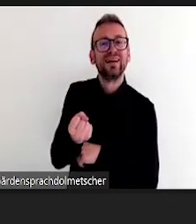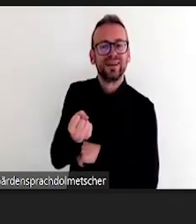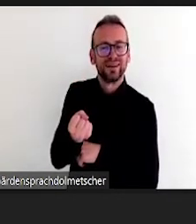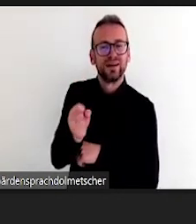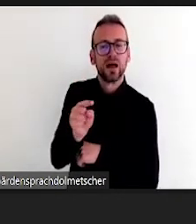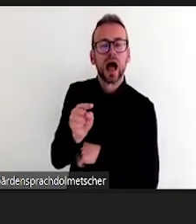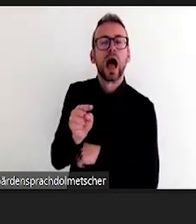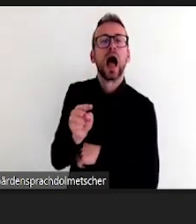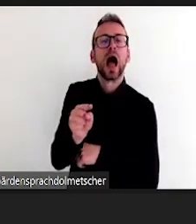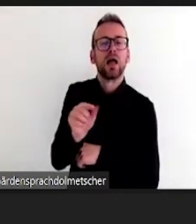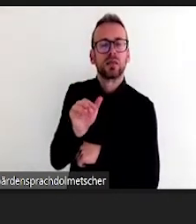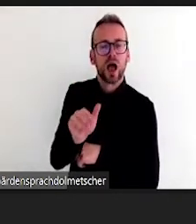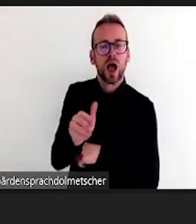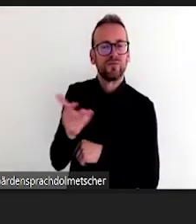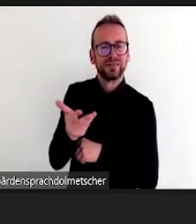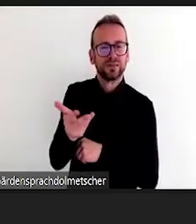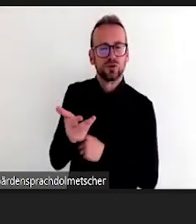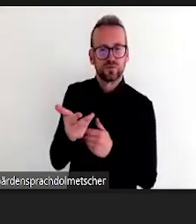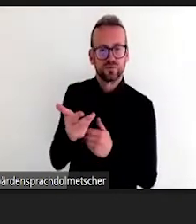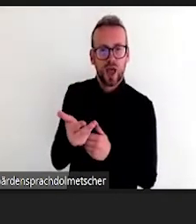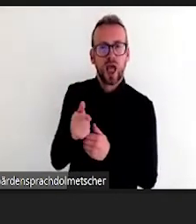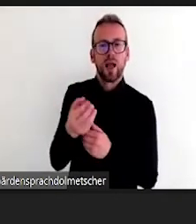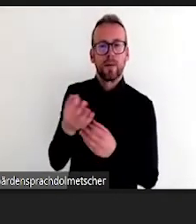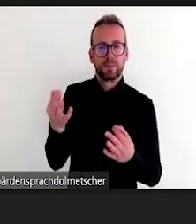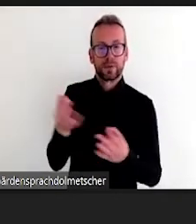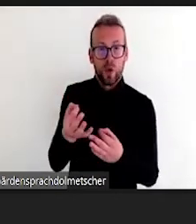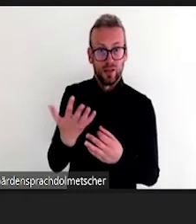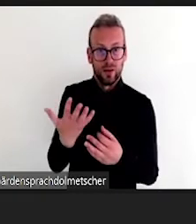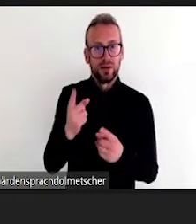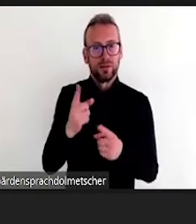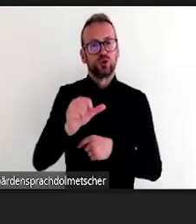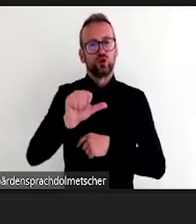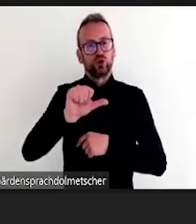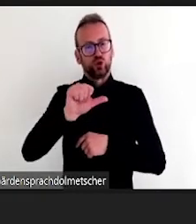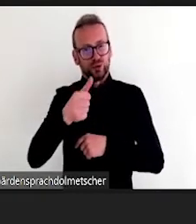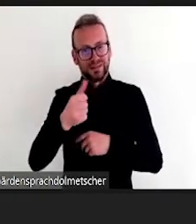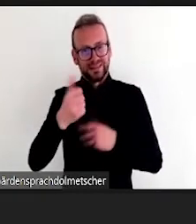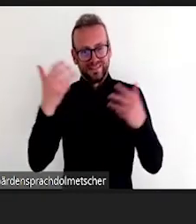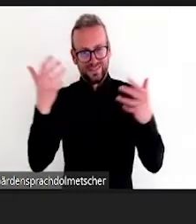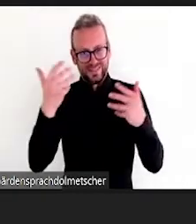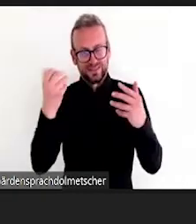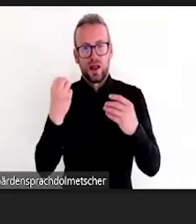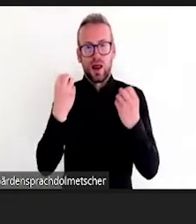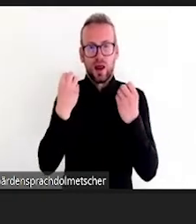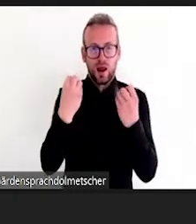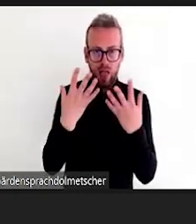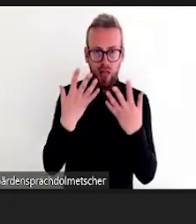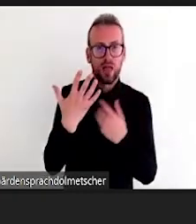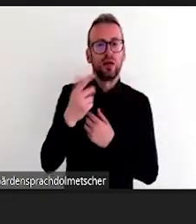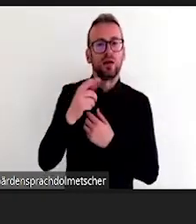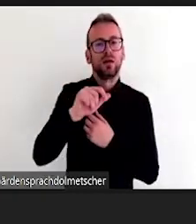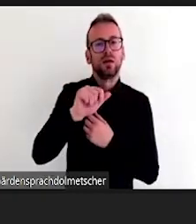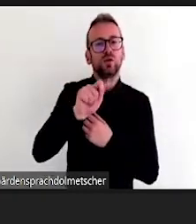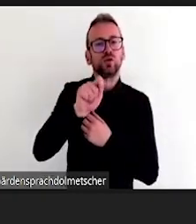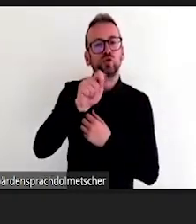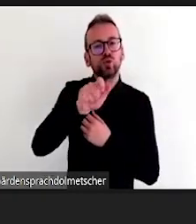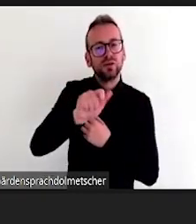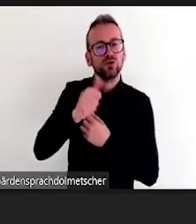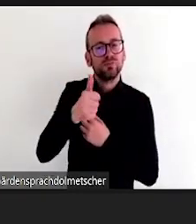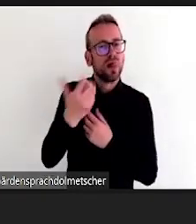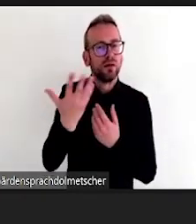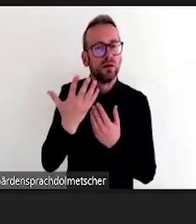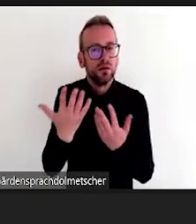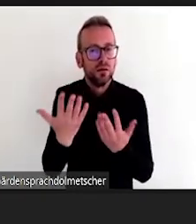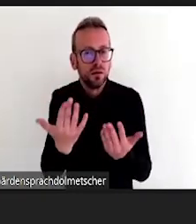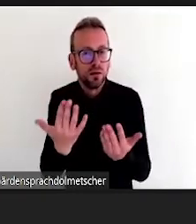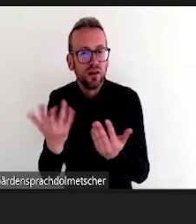Lehrende auch irgendwie entweder bewusst oder unbewusst eben auch im Seminarraum tut. Das heißt, wir versuchen, eine gute Lern